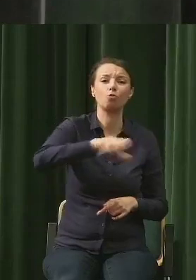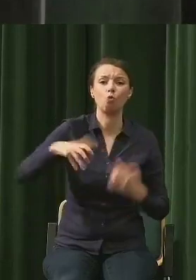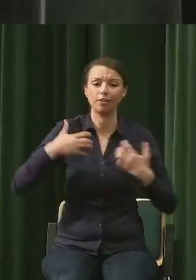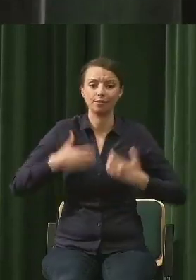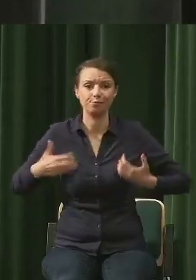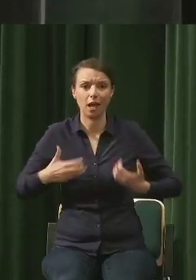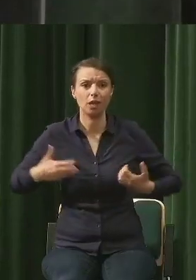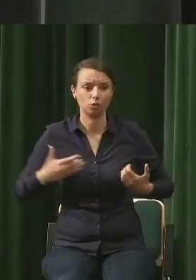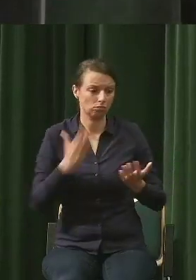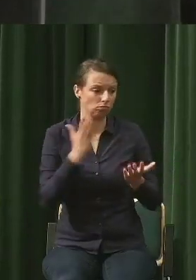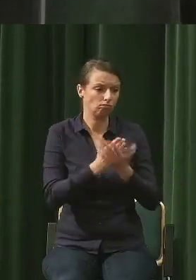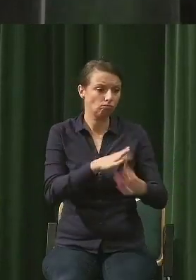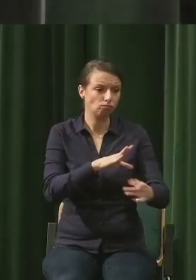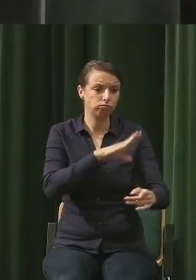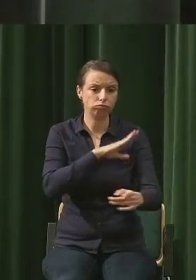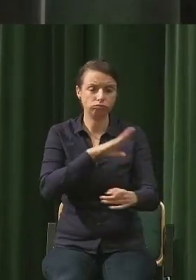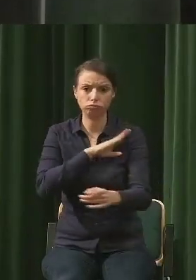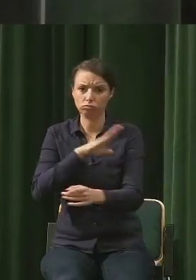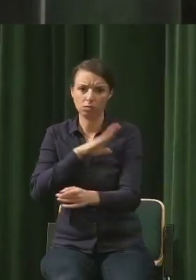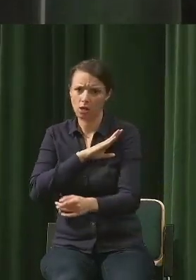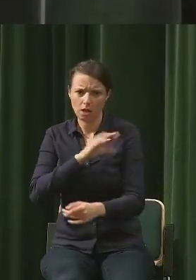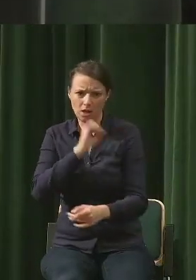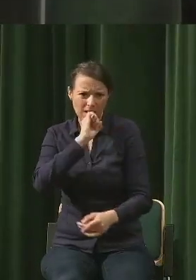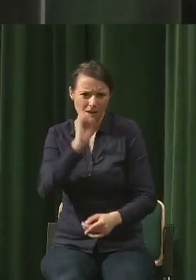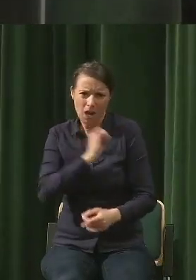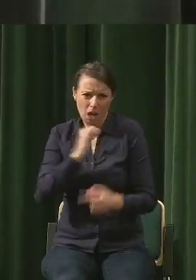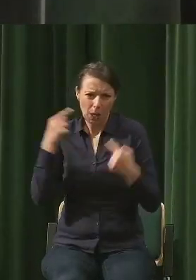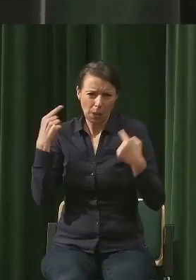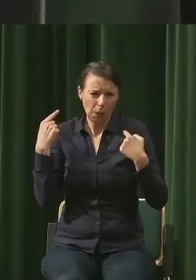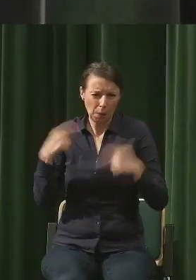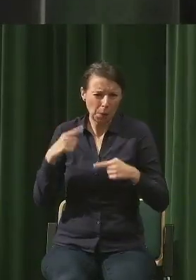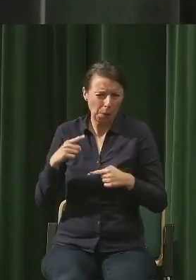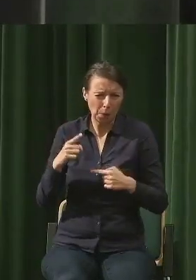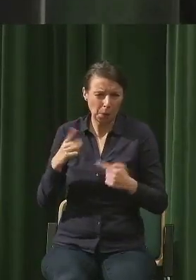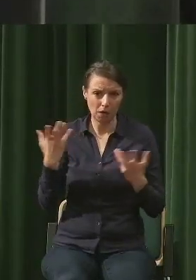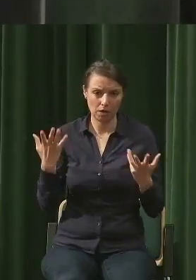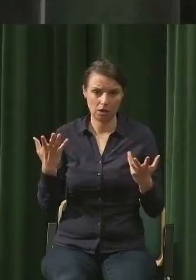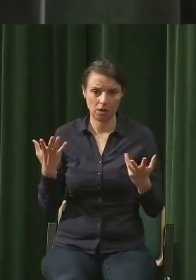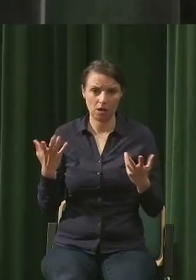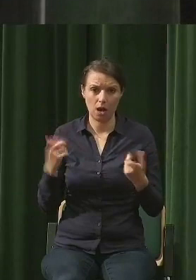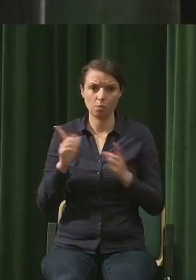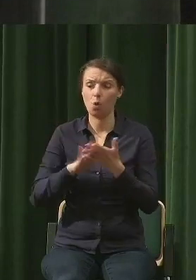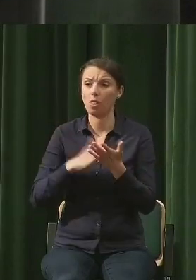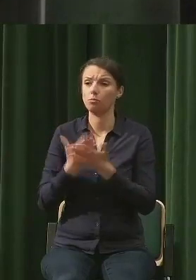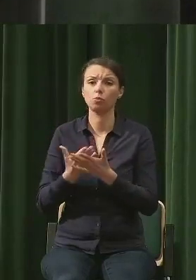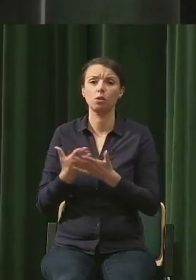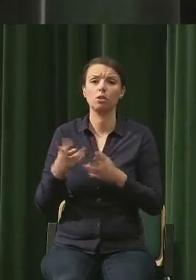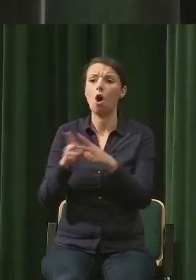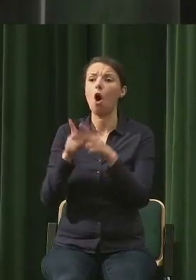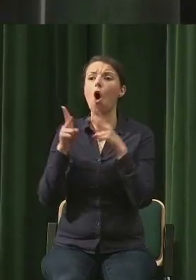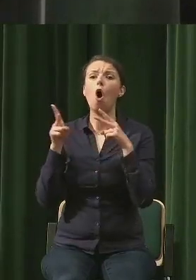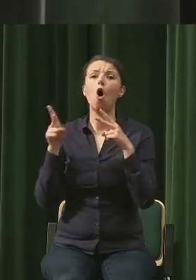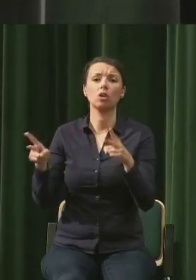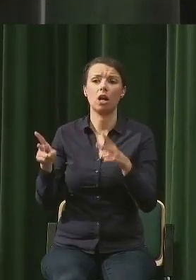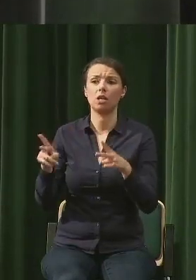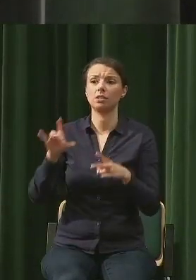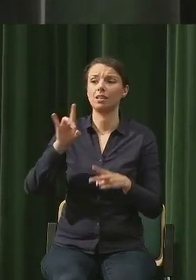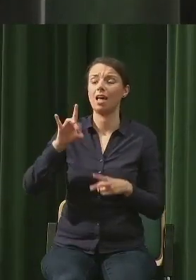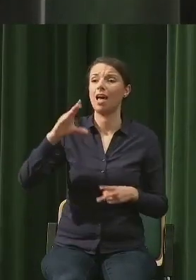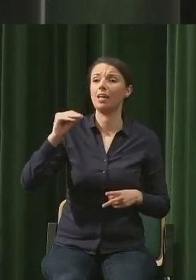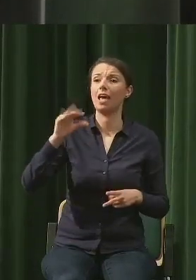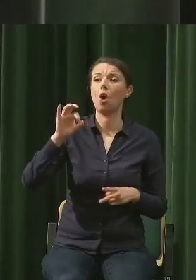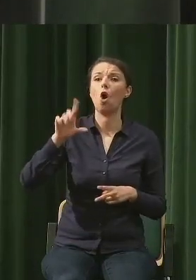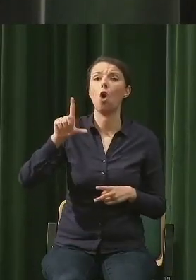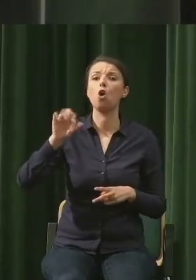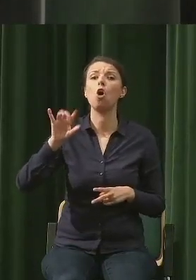jak się układa, znaczy czemu służy, co te okresy geologiczne, historyczne tak